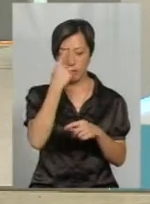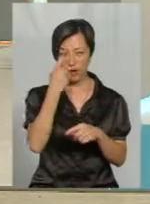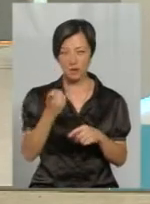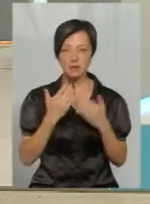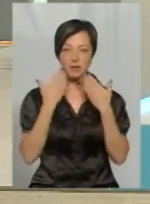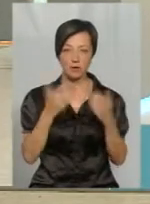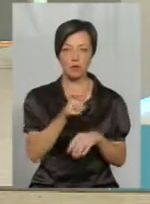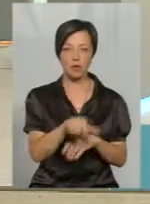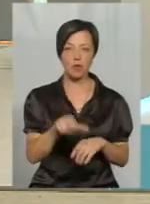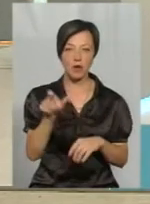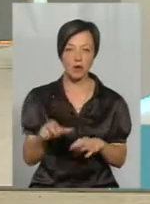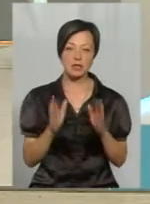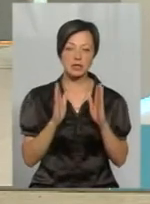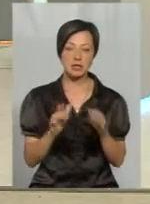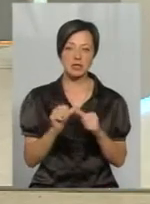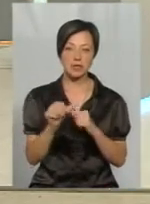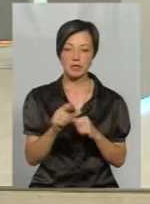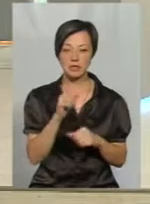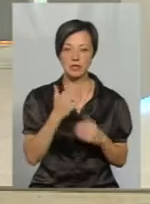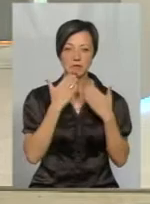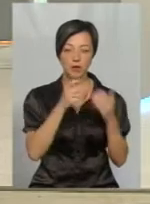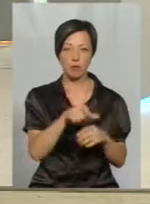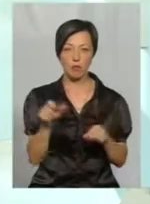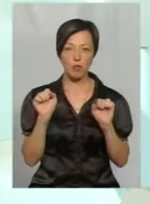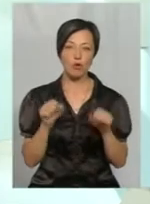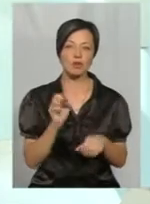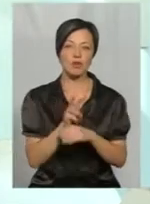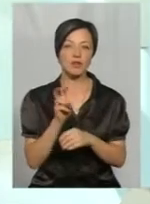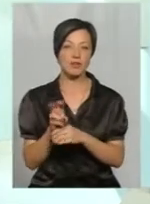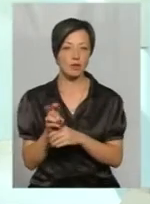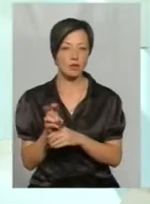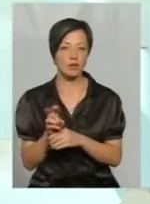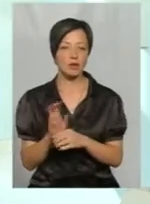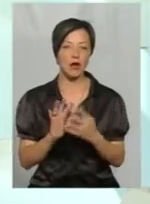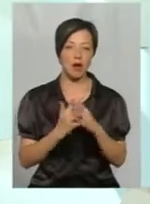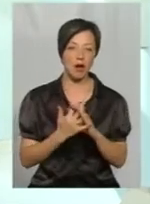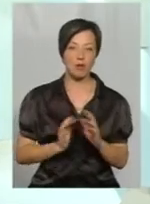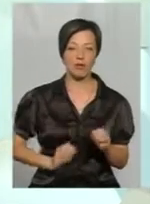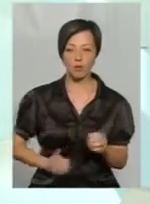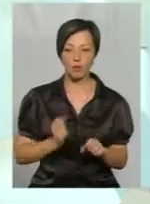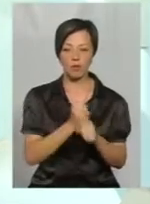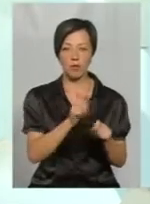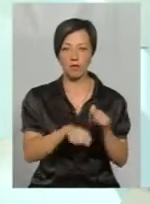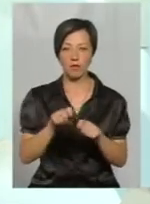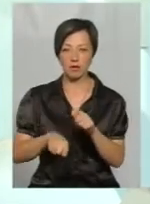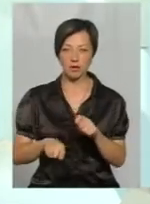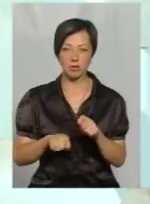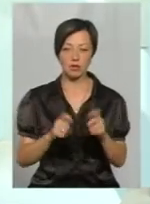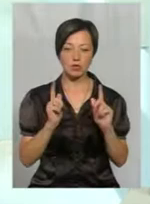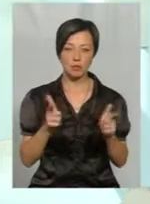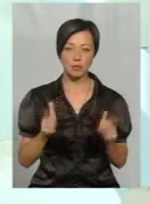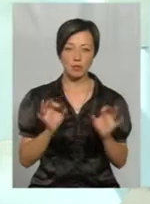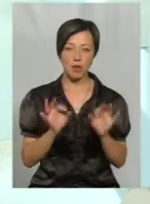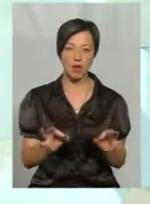зверненням громадян, тільки виключно за зверненням громадян, можна відвідувати агрохолдінг, робити перевірку на застосування